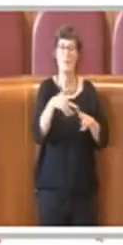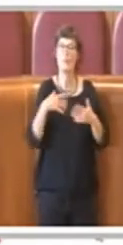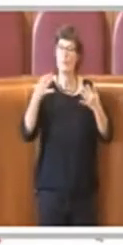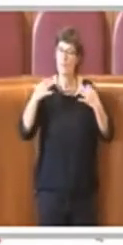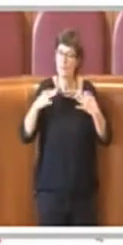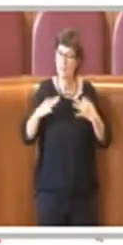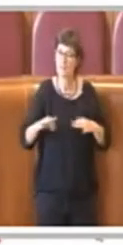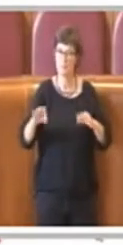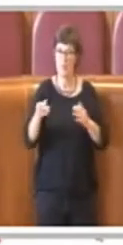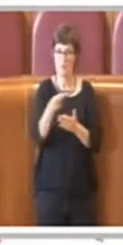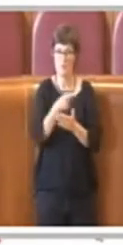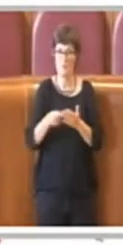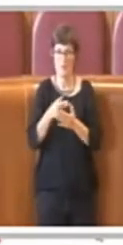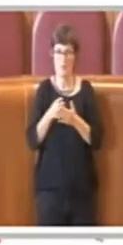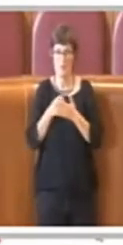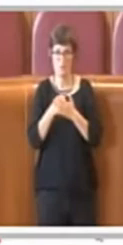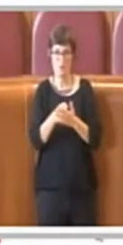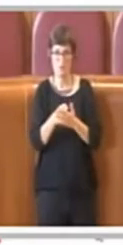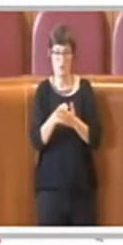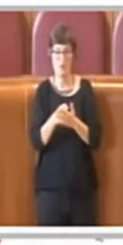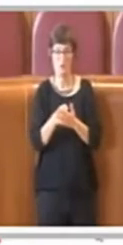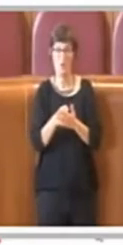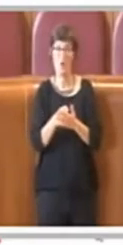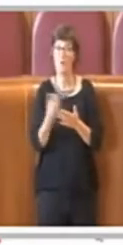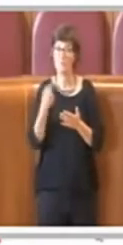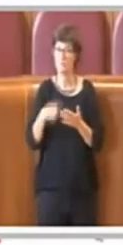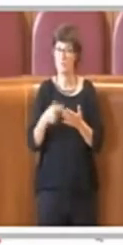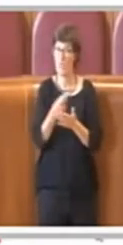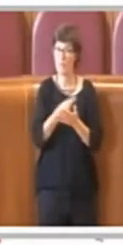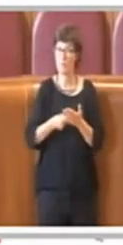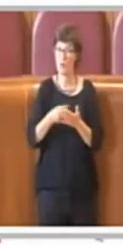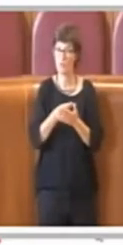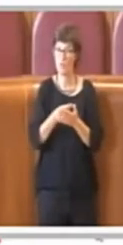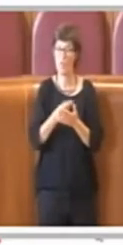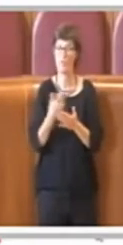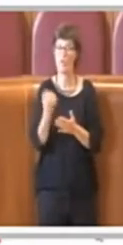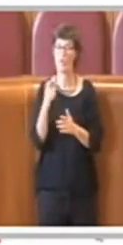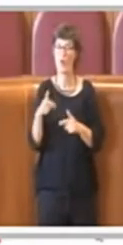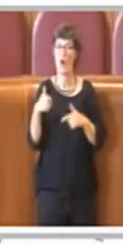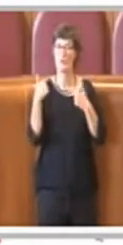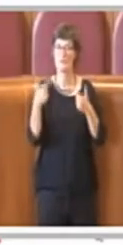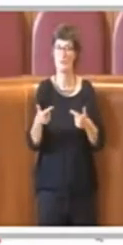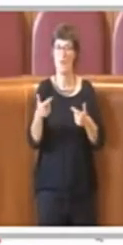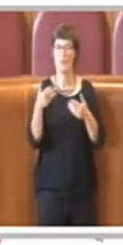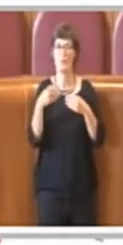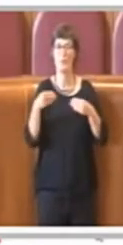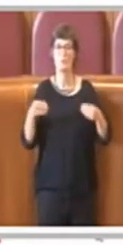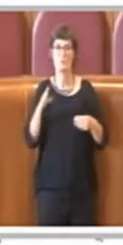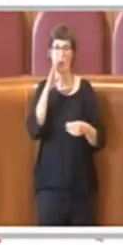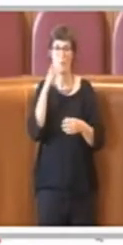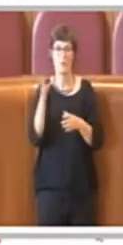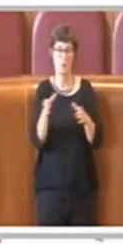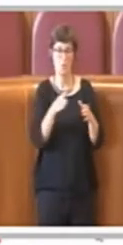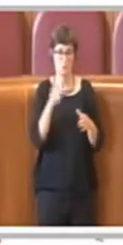fatto rafforza l'efficienza delle consulte. Inoltre evidenziamo l'utilizzo di strumenti digitali,